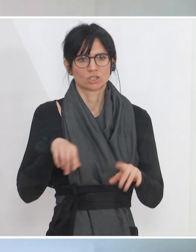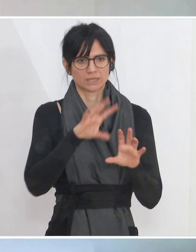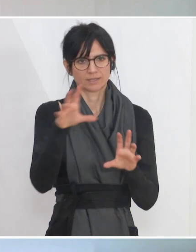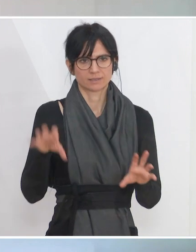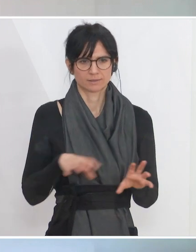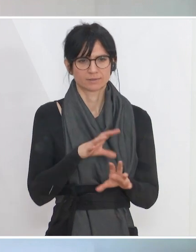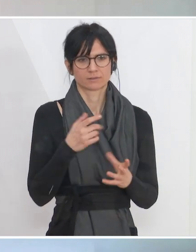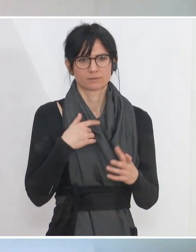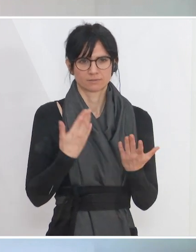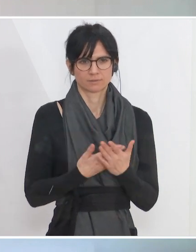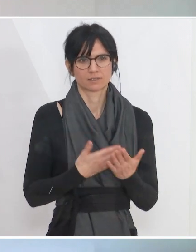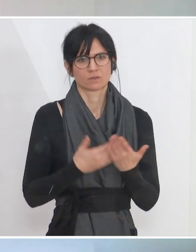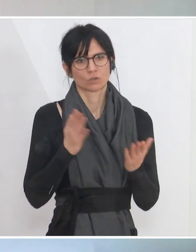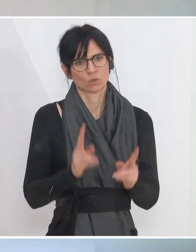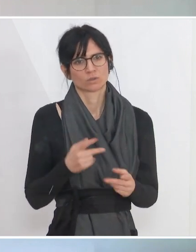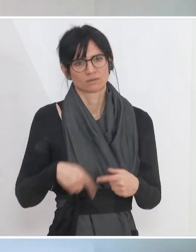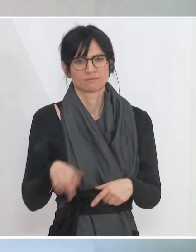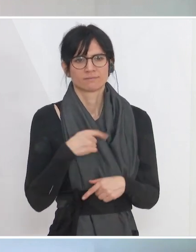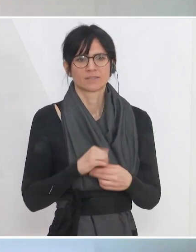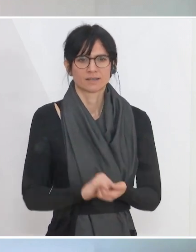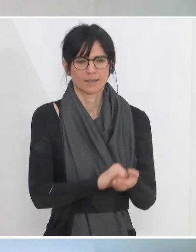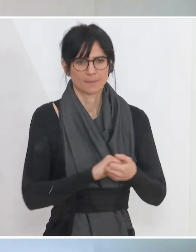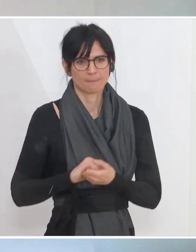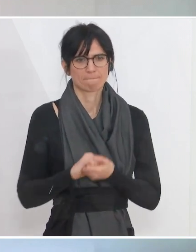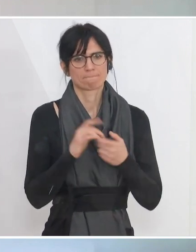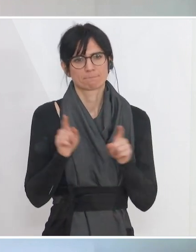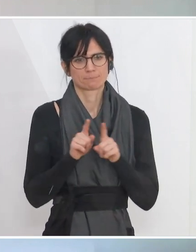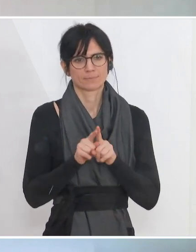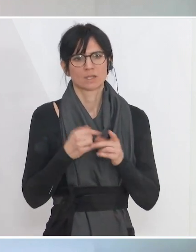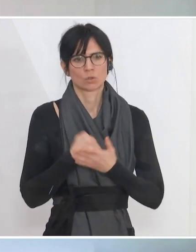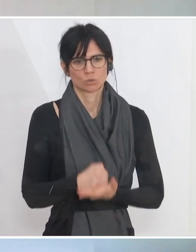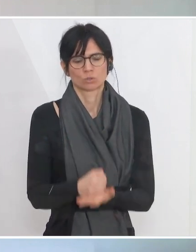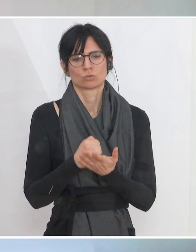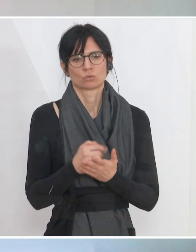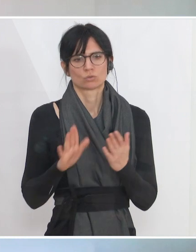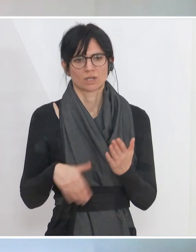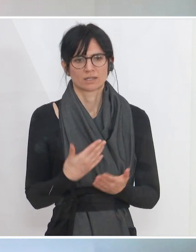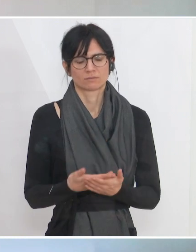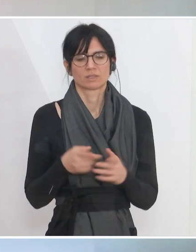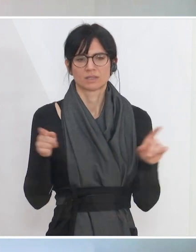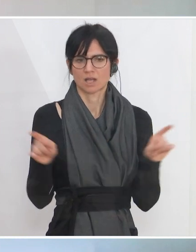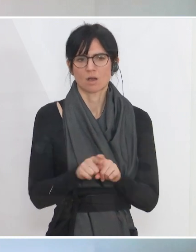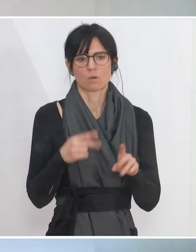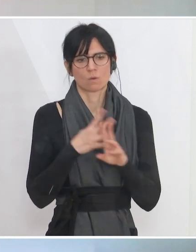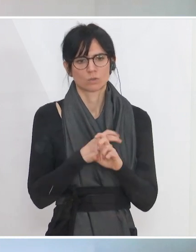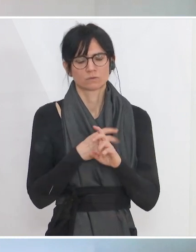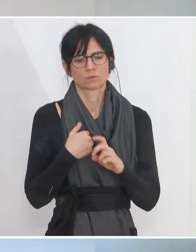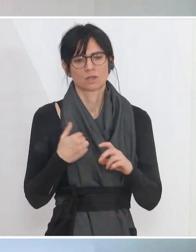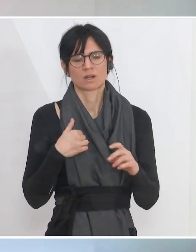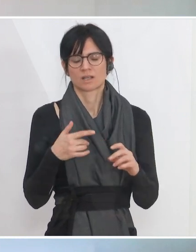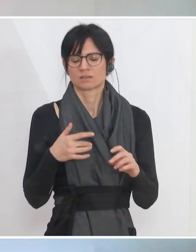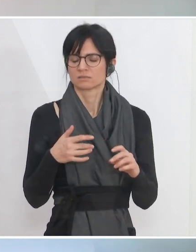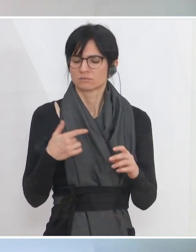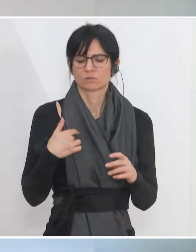Und deshalb können wir gemeinsam hier auch die Unterstützung geben, indem wir auch zu Ostern unsere Dinge beim